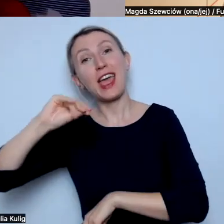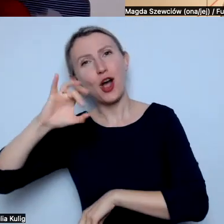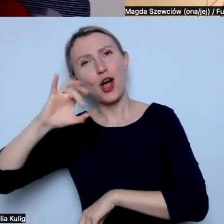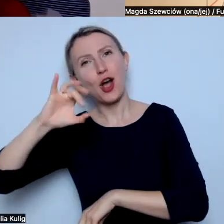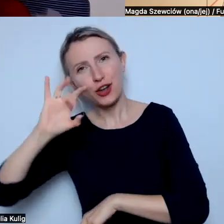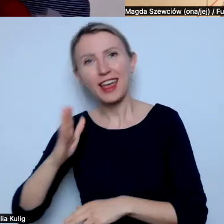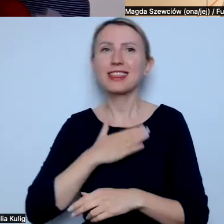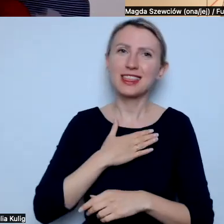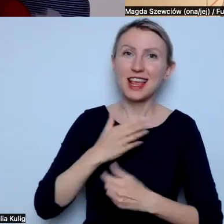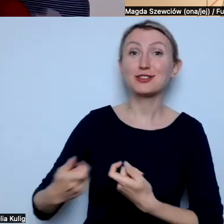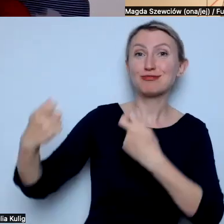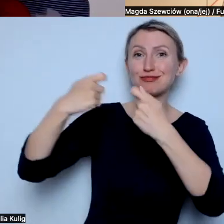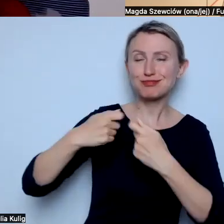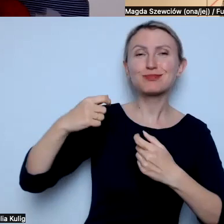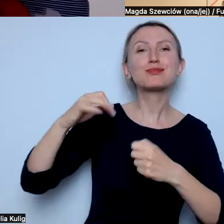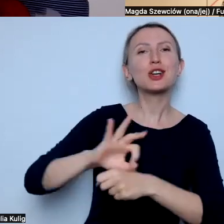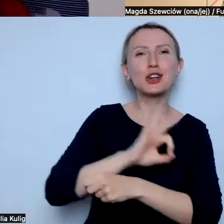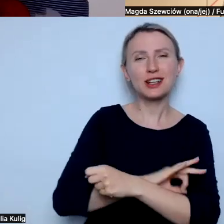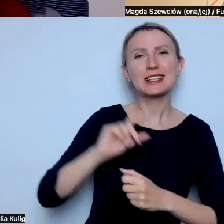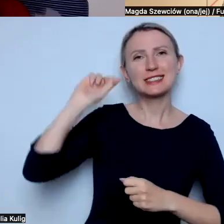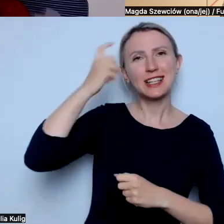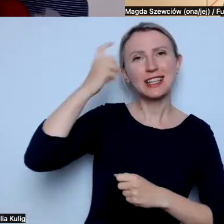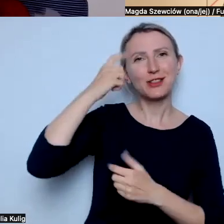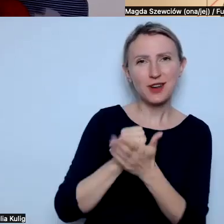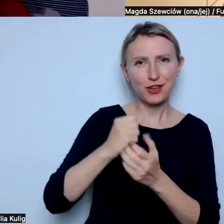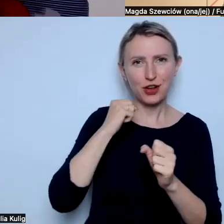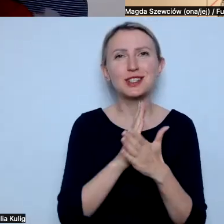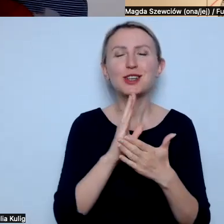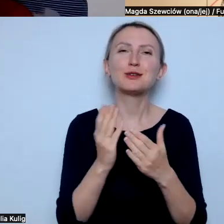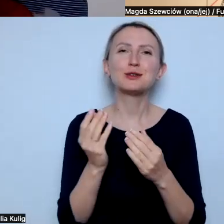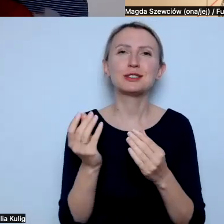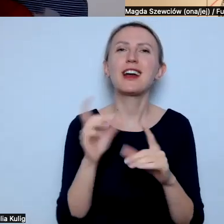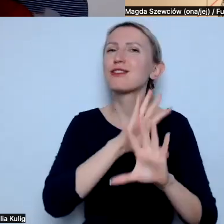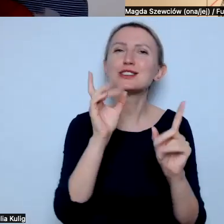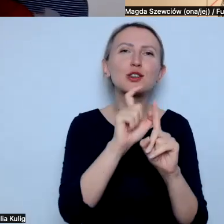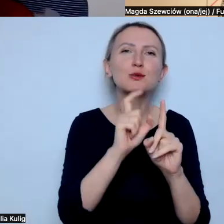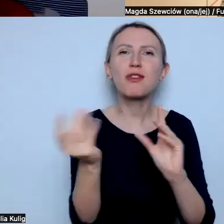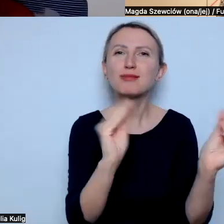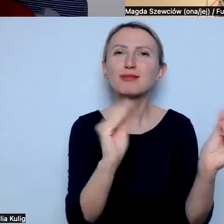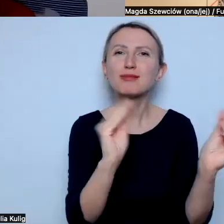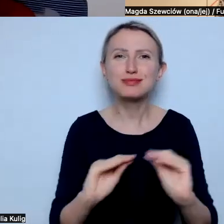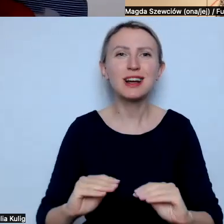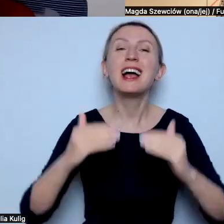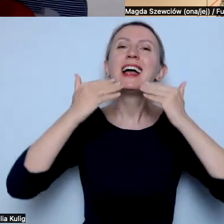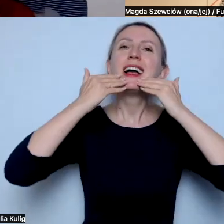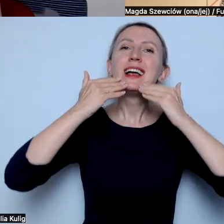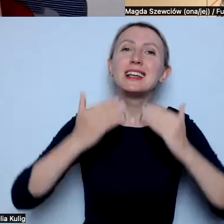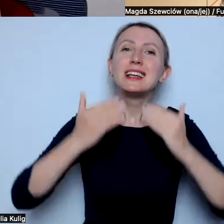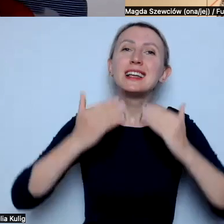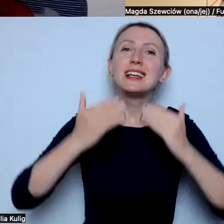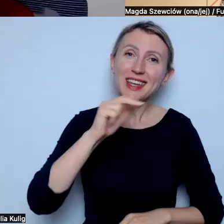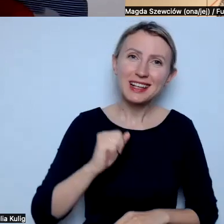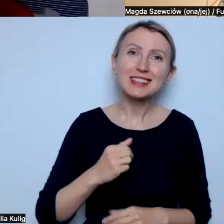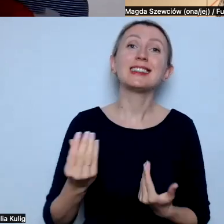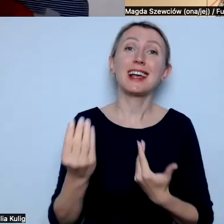Naszą partnerką projektową jest Centrum Praw Kobiet we Wrocławiu. Bardzo Ci dziękuję Janina za uczestnictwo